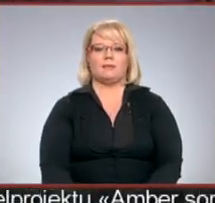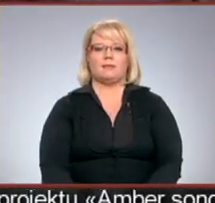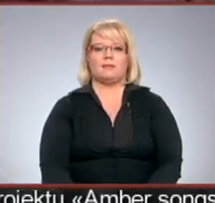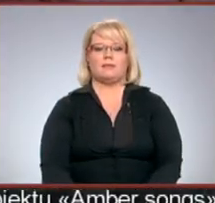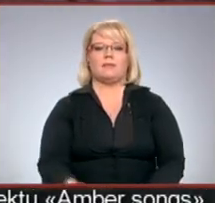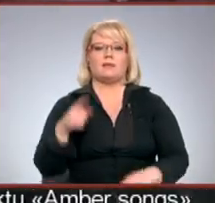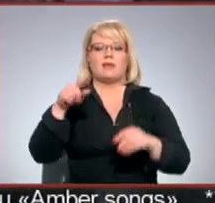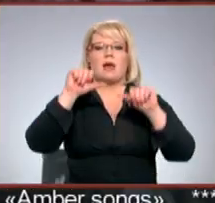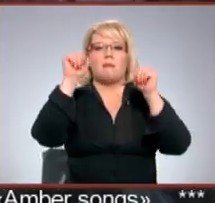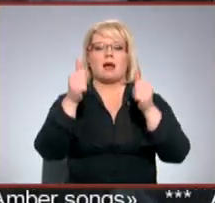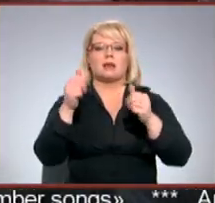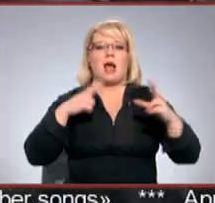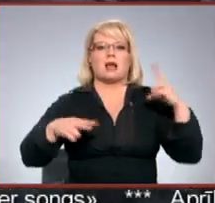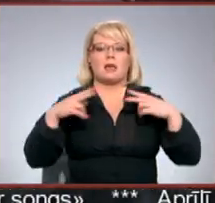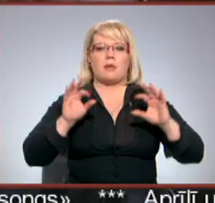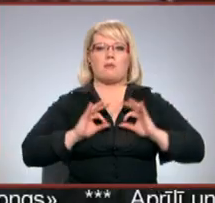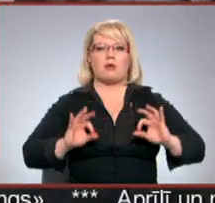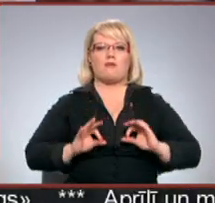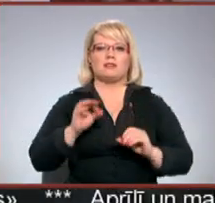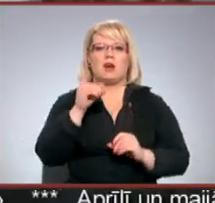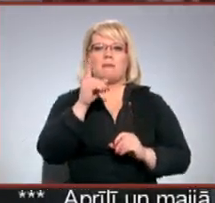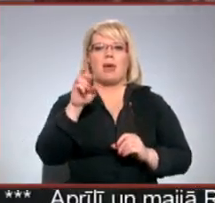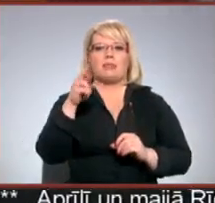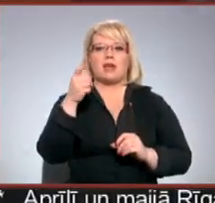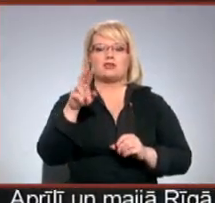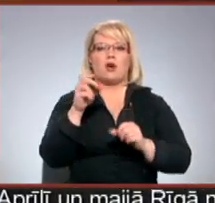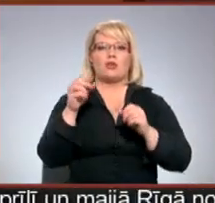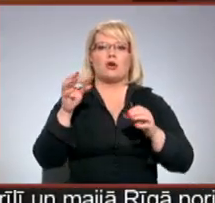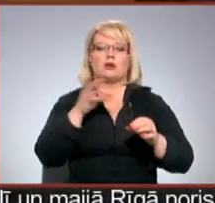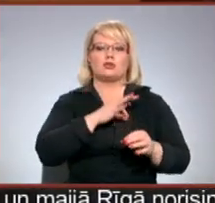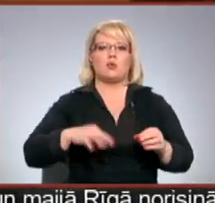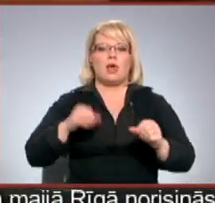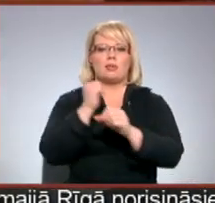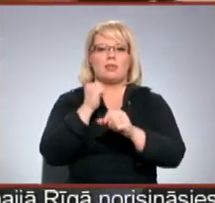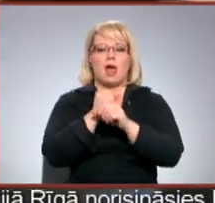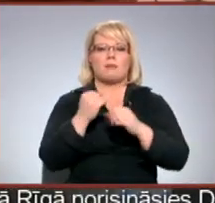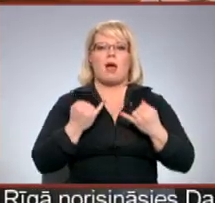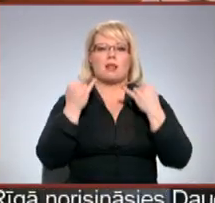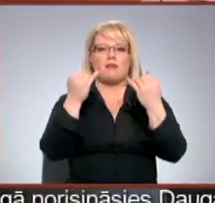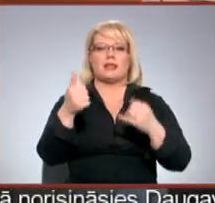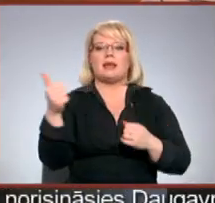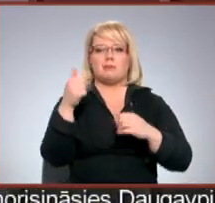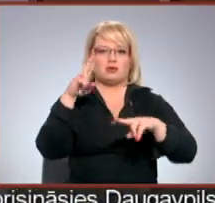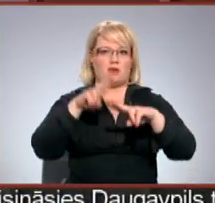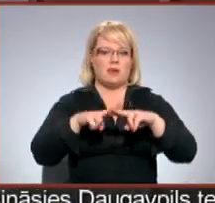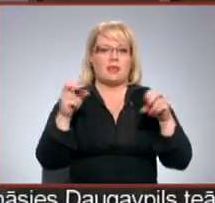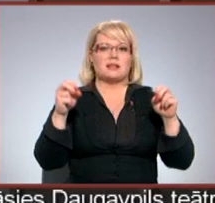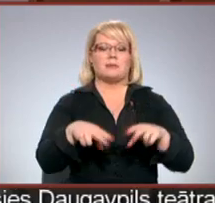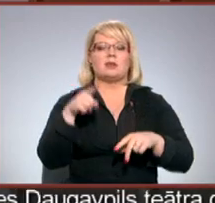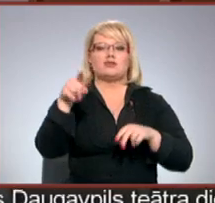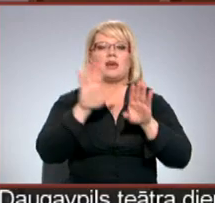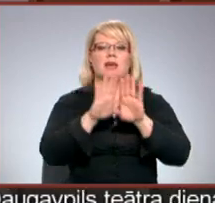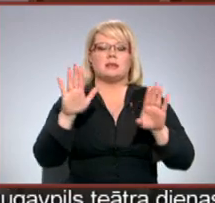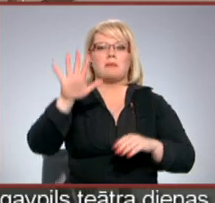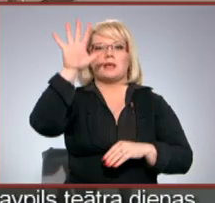Mākslas akadēmijas profesora Hojāra Peterson un viņa studentu darbu saspēlēja izstādē atvēlēt īpaša vieta. Speciāli šajai izstādē